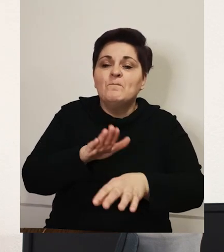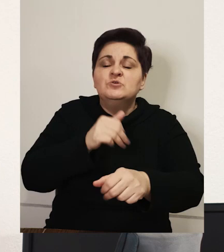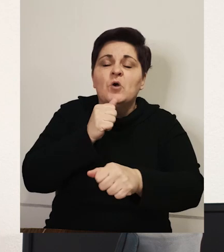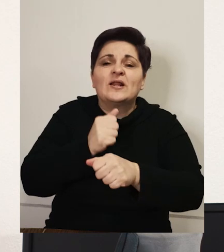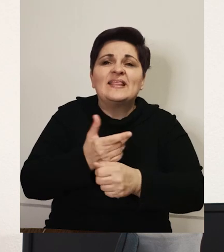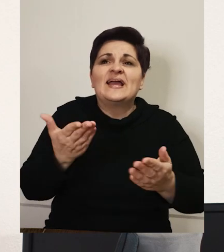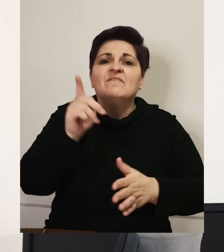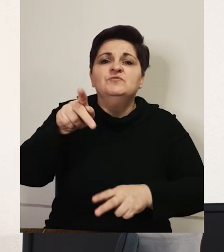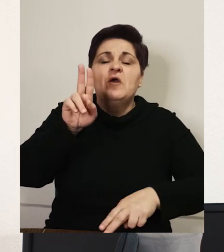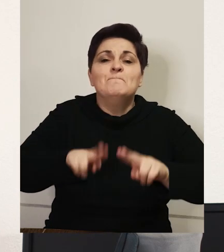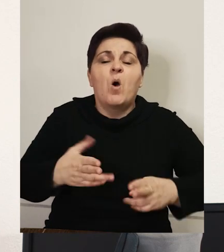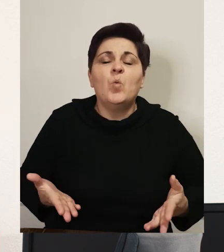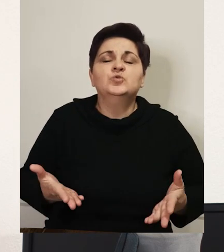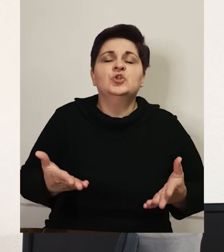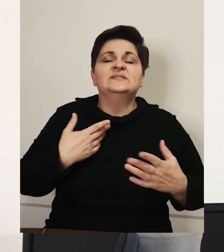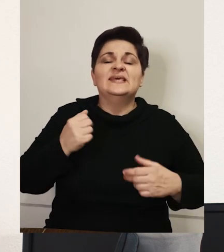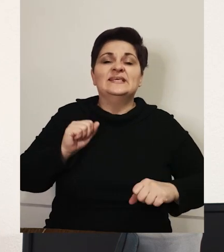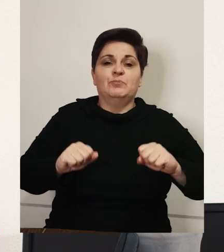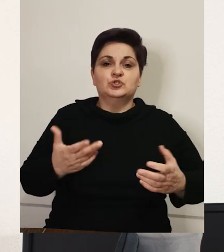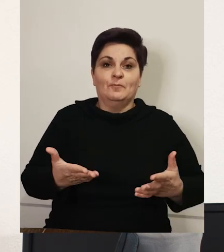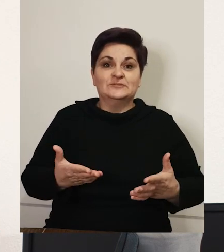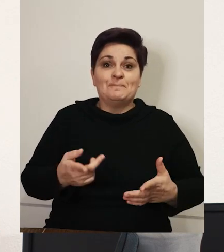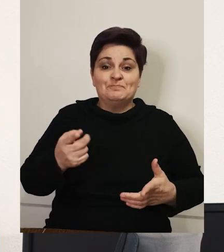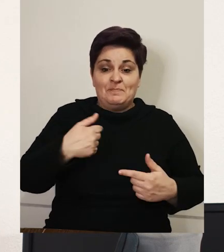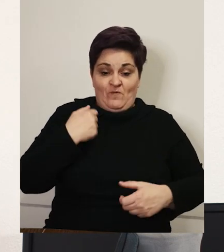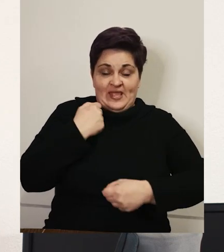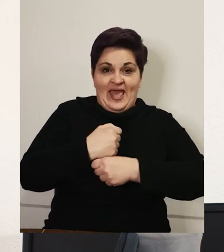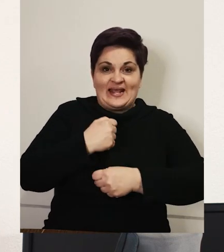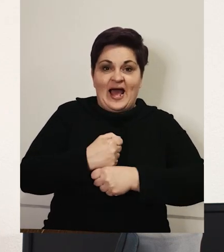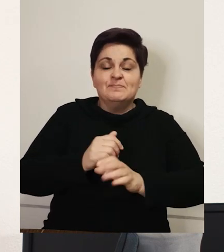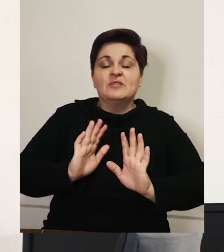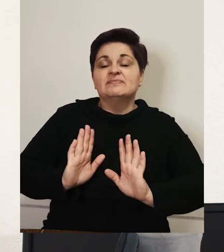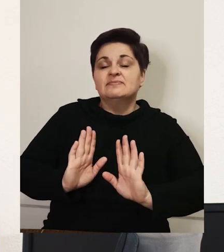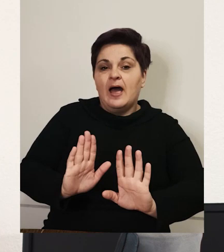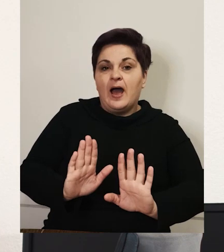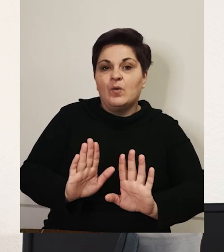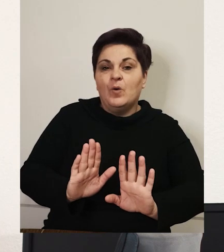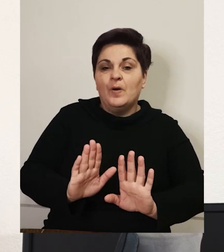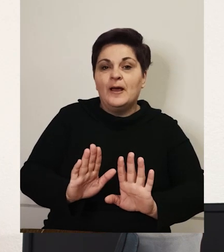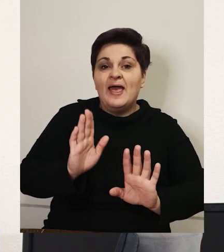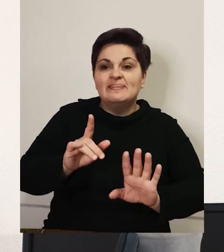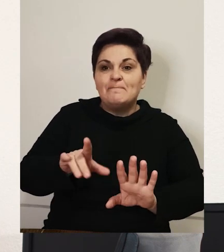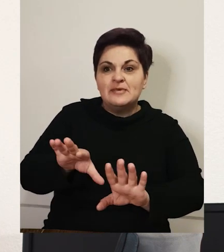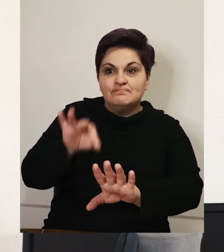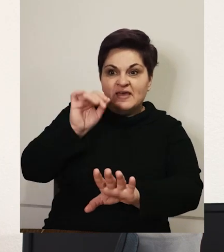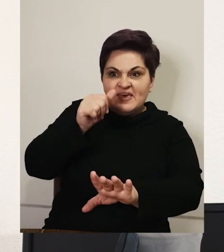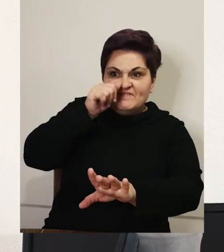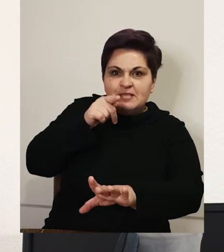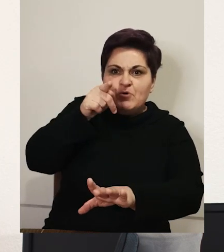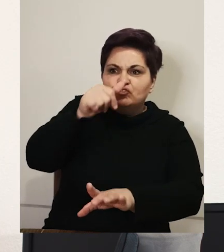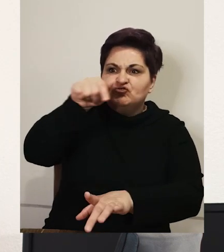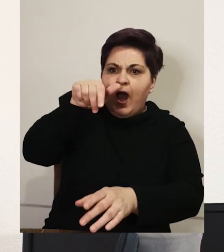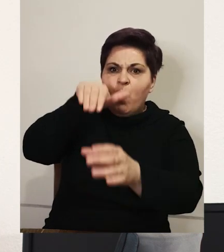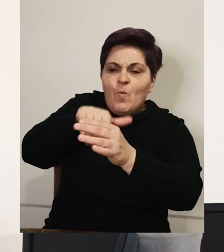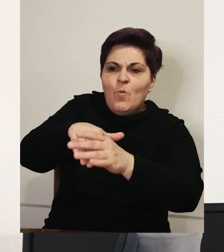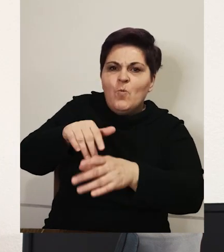radu pristupite u skladu sa njihovim mogućnostima i njihovim sposobnostima. Znači mi ovdje radimo na taj način